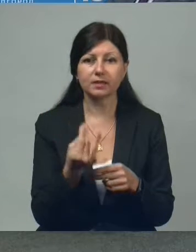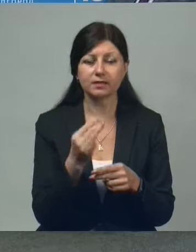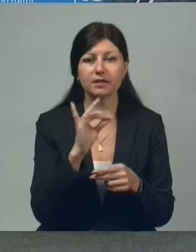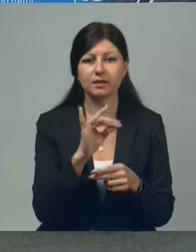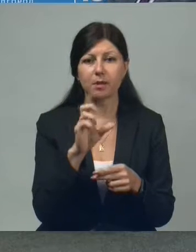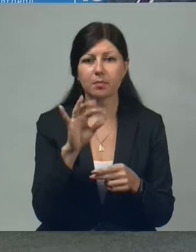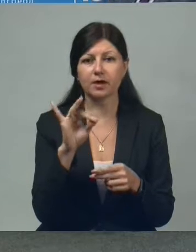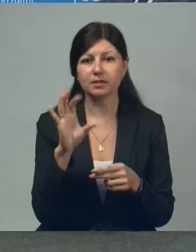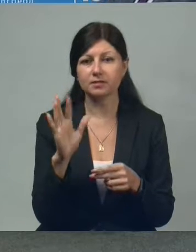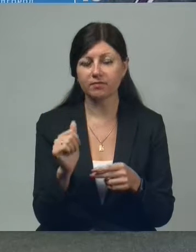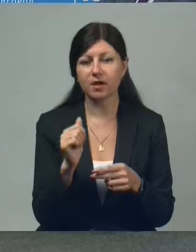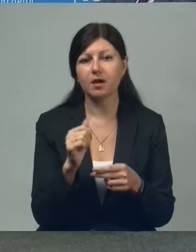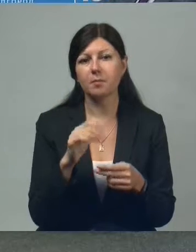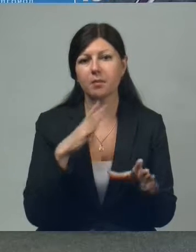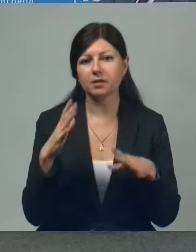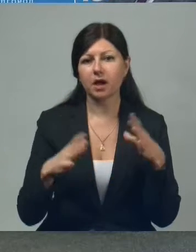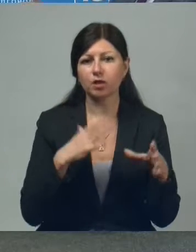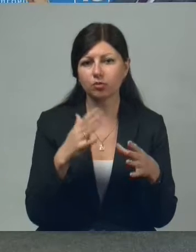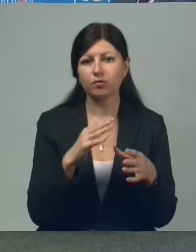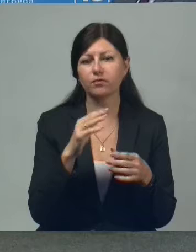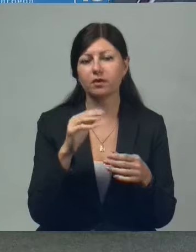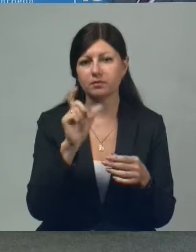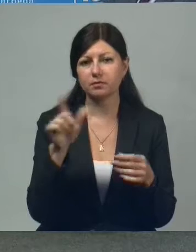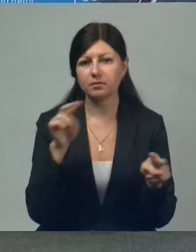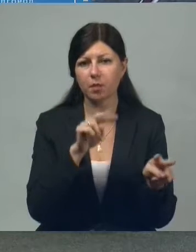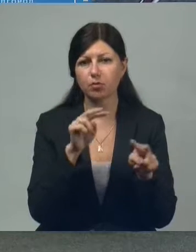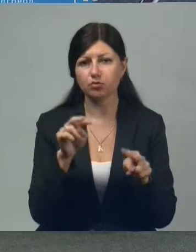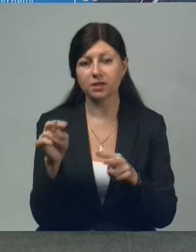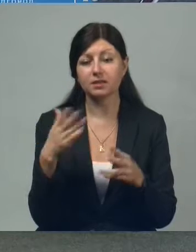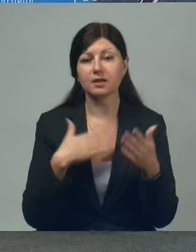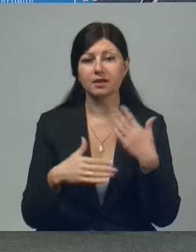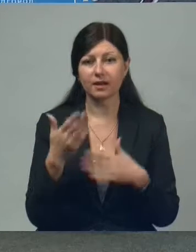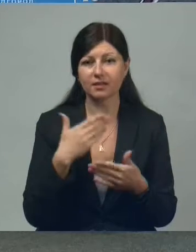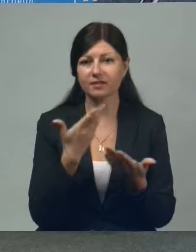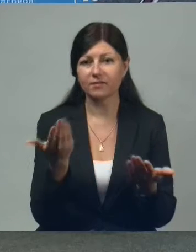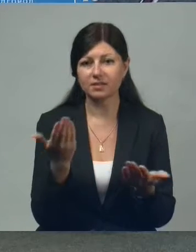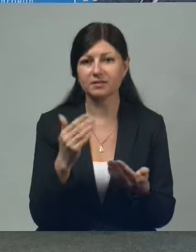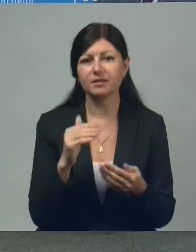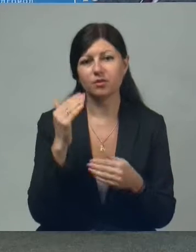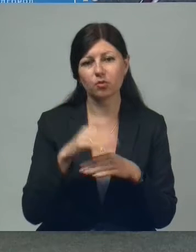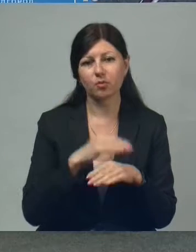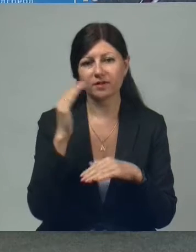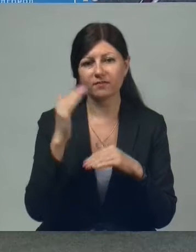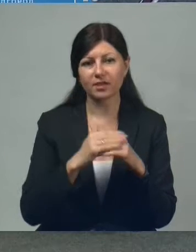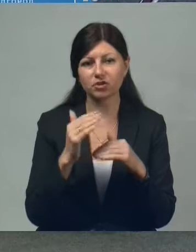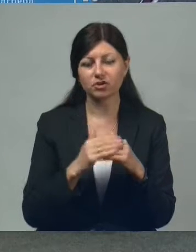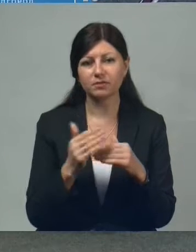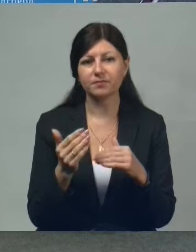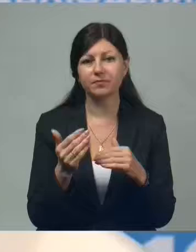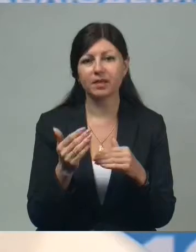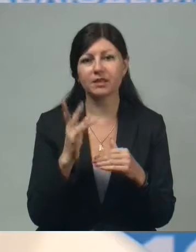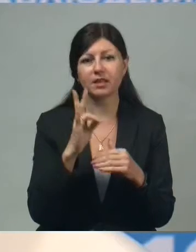руководитель группы подготовки координации наблюдателей. Здравствуйте, мы рады вас приветствовать в нашей студии. Добрый вечер. Добрый вечер. Надежда Петровна,